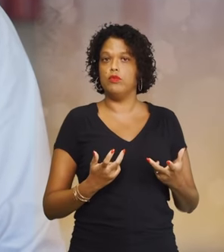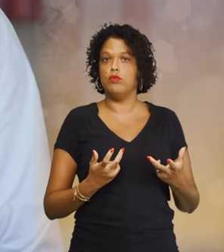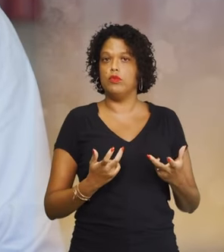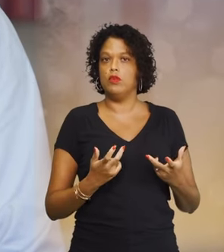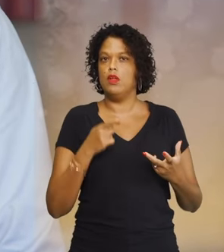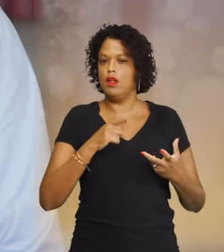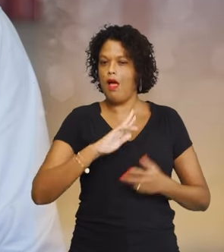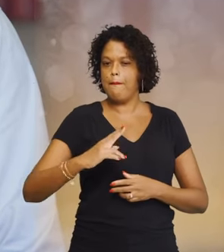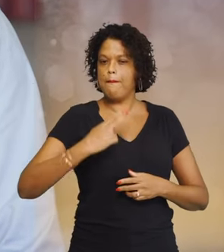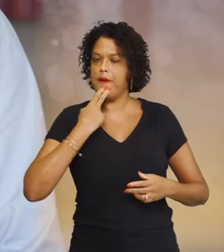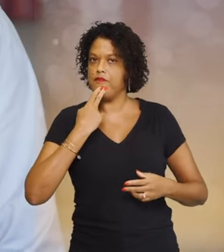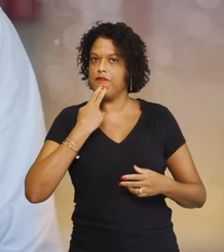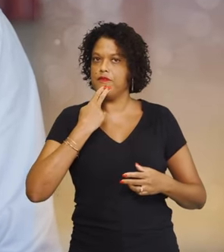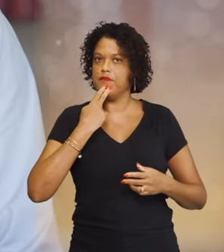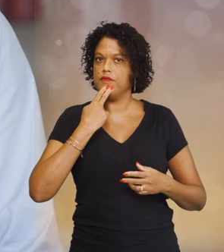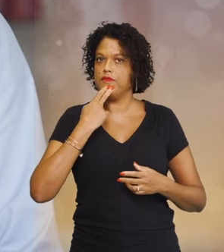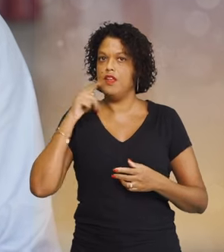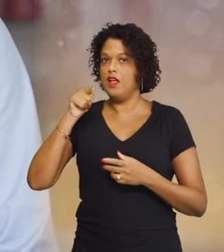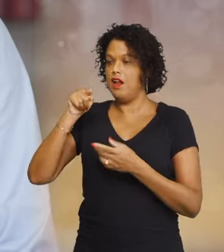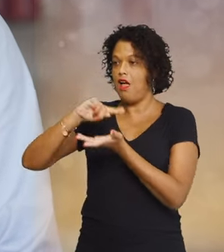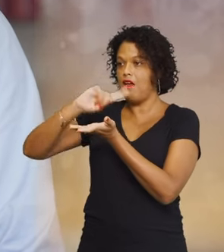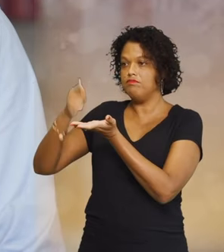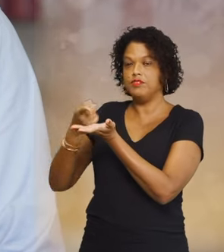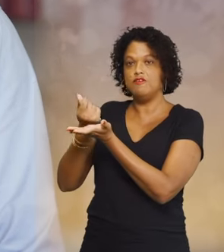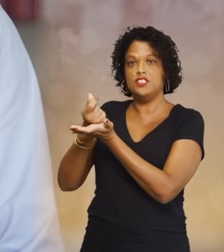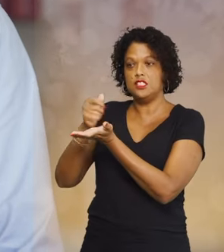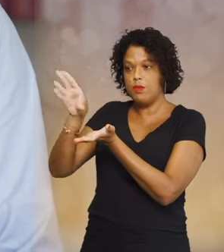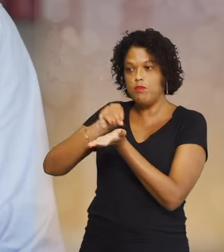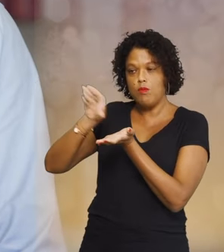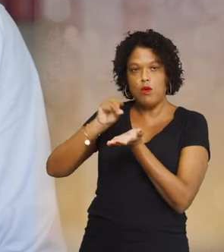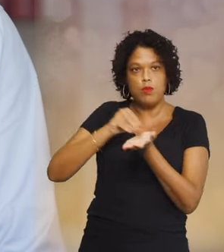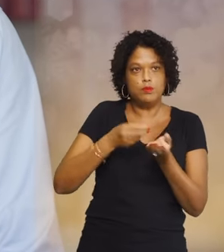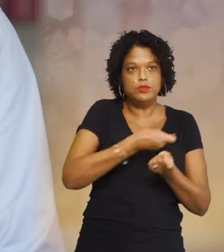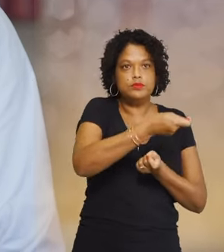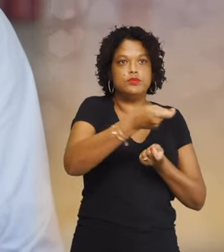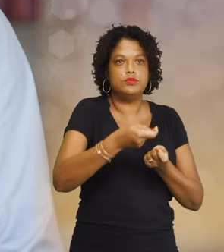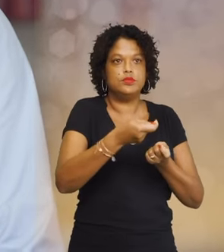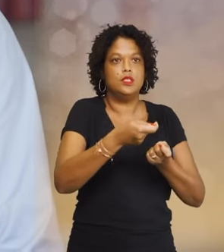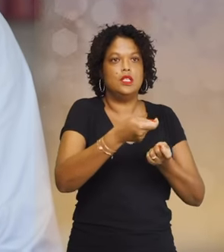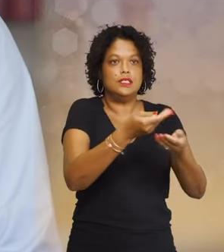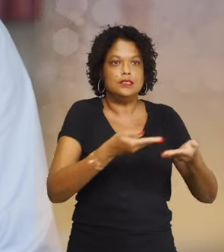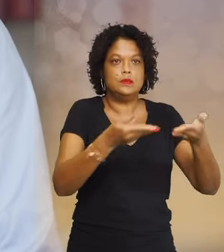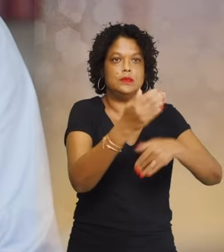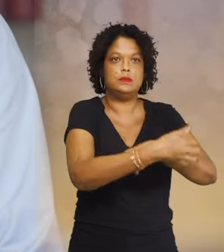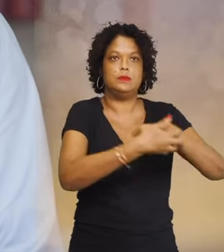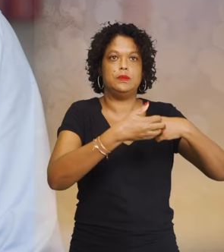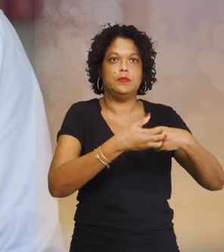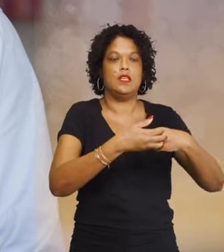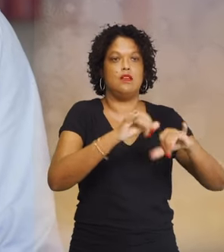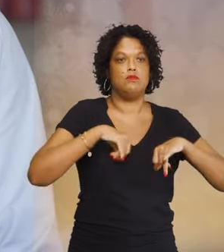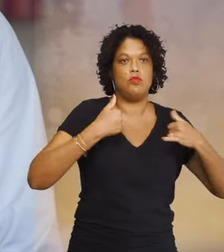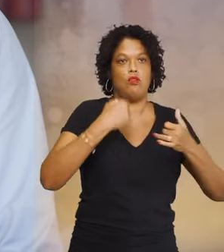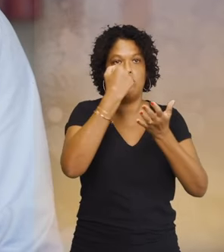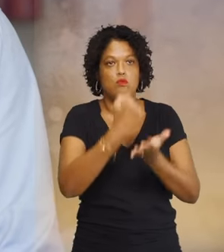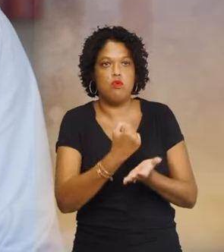performants dans la liquidation des financements et aussi de soutien à la précarité, notamment des personnes âgées, des